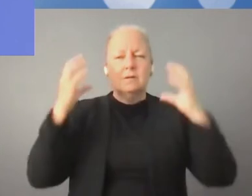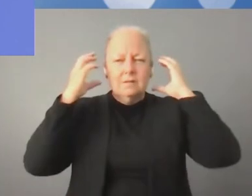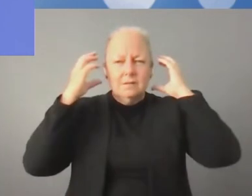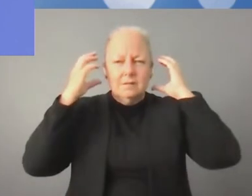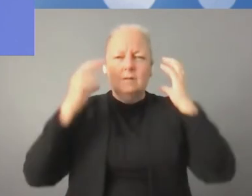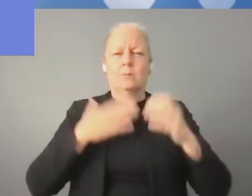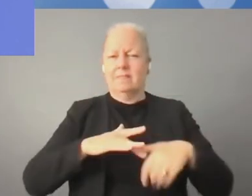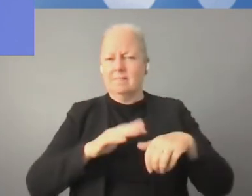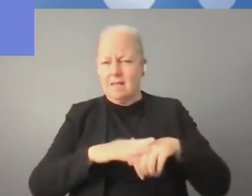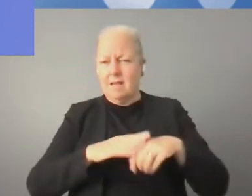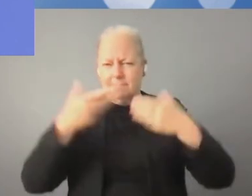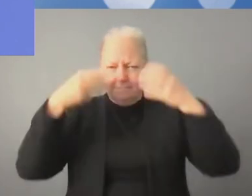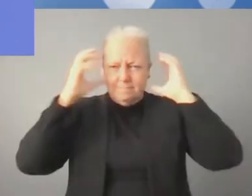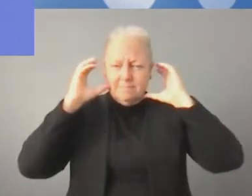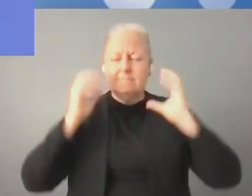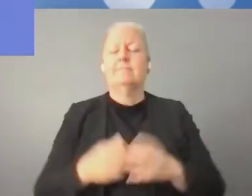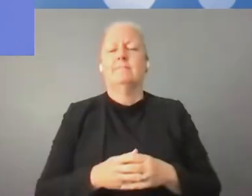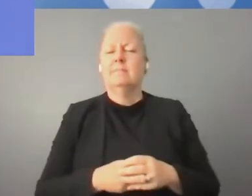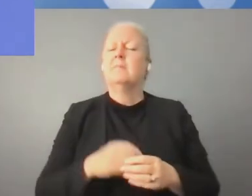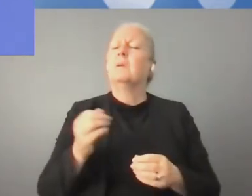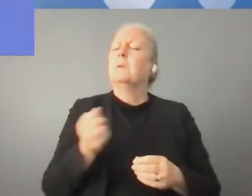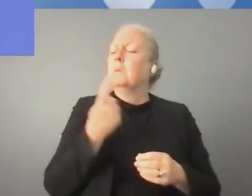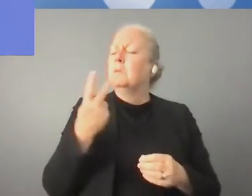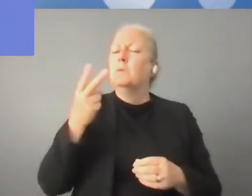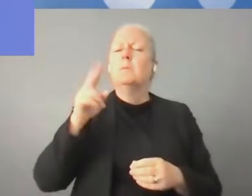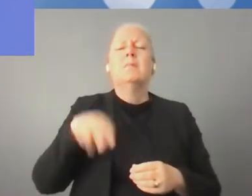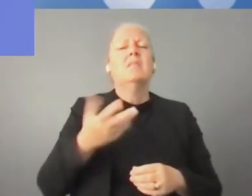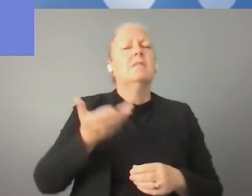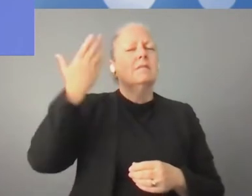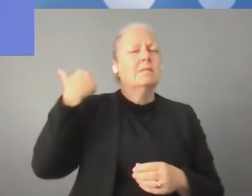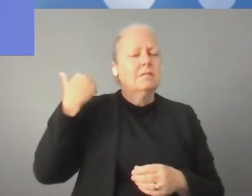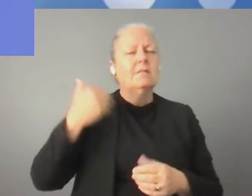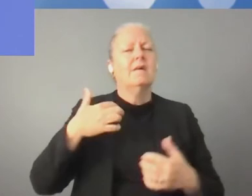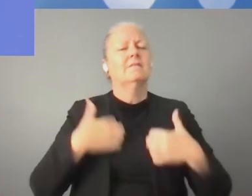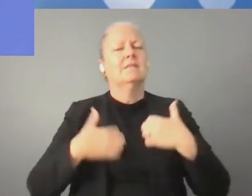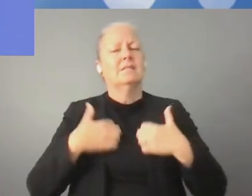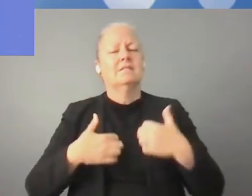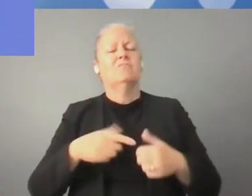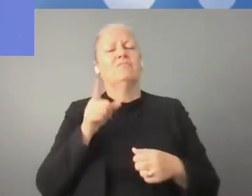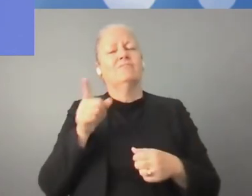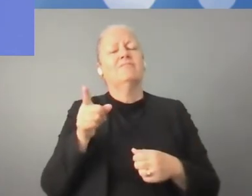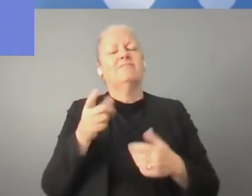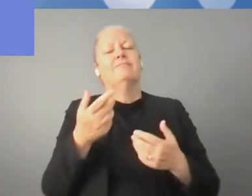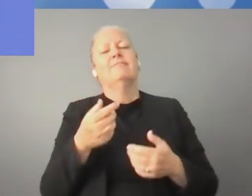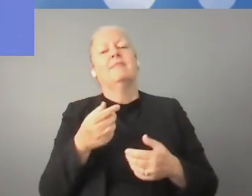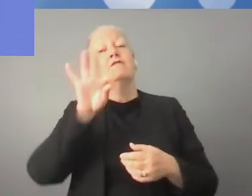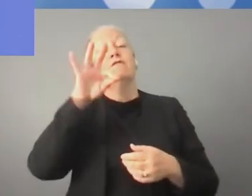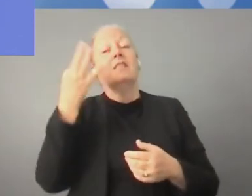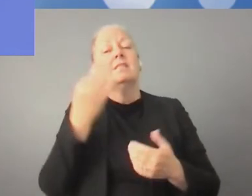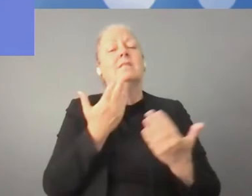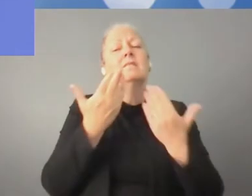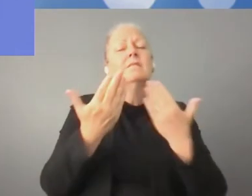Musimy założyć odbiorniki, więc dajmy na to jeszcze czas słuchaczom. A ja w międzyczasie powiem, że